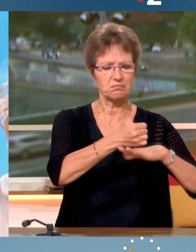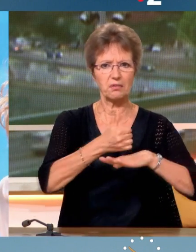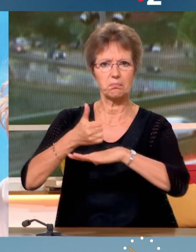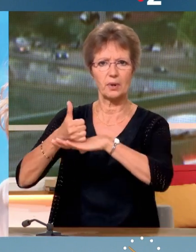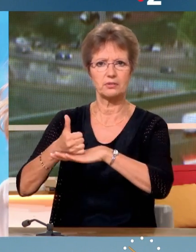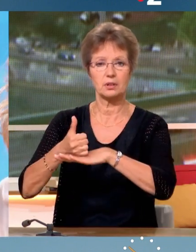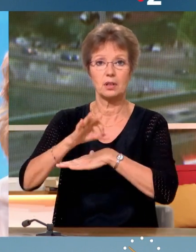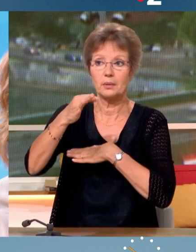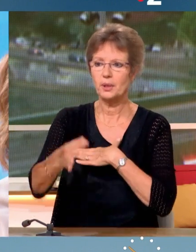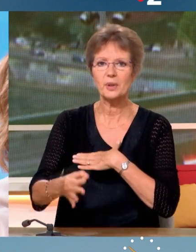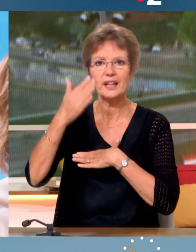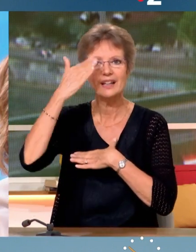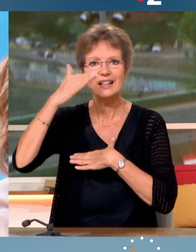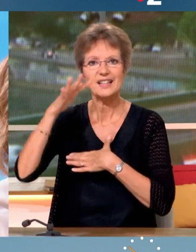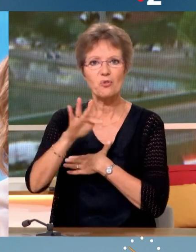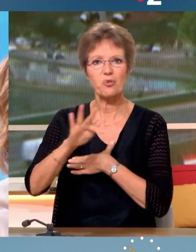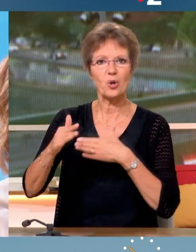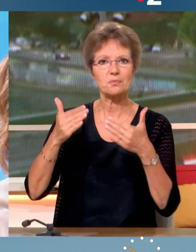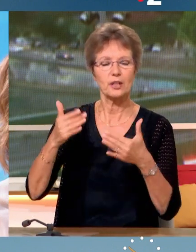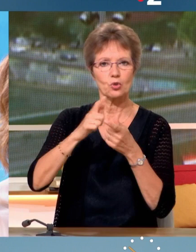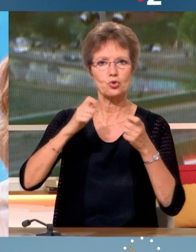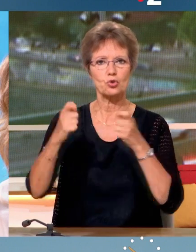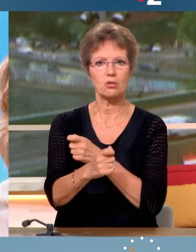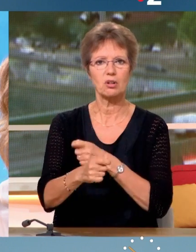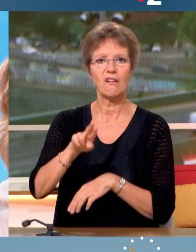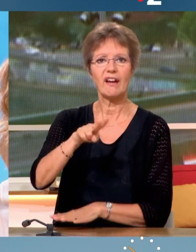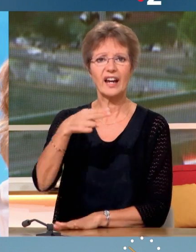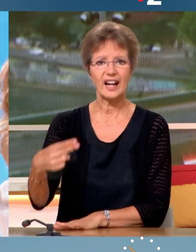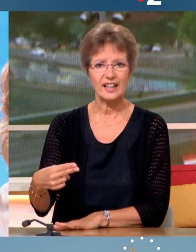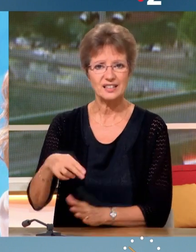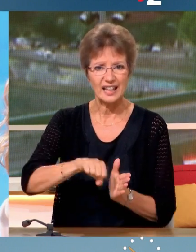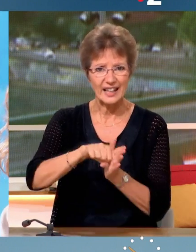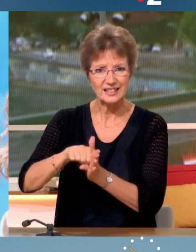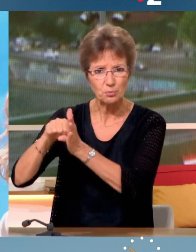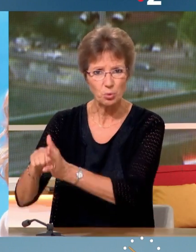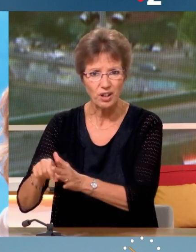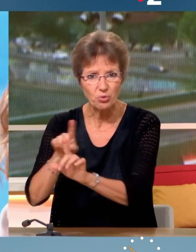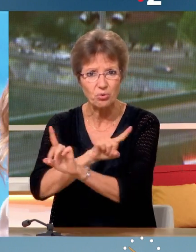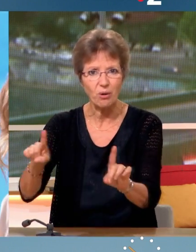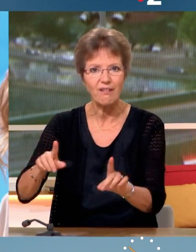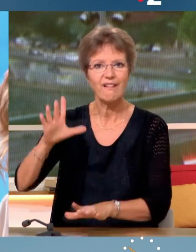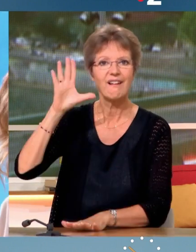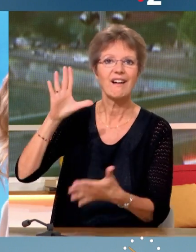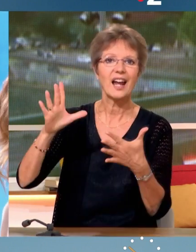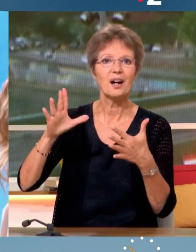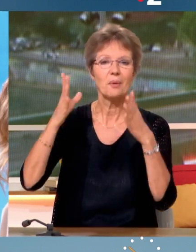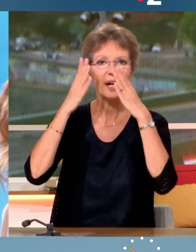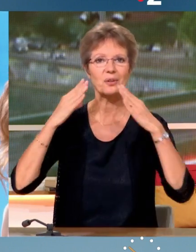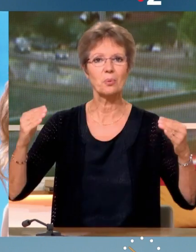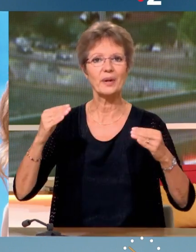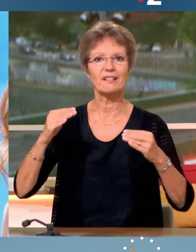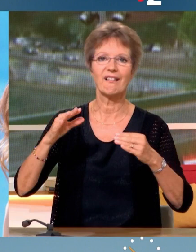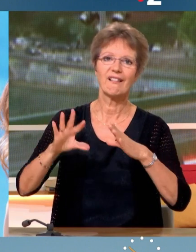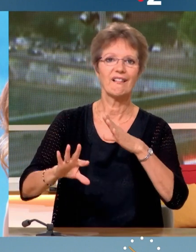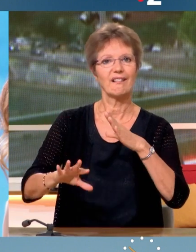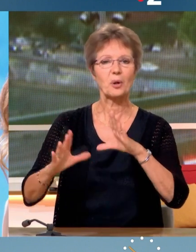veux dire, chacun sait très bien que le Rassemblement national n'est pas un parti d'extrême droite. Quand Marine Le Pen a gagné les élections, elle se félicite. Mais à